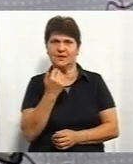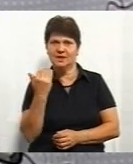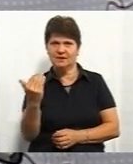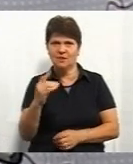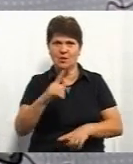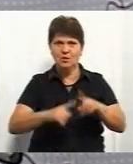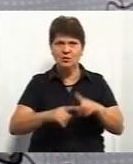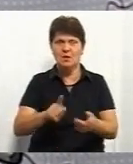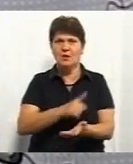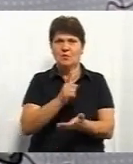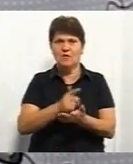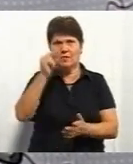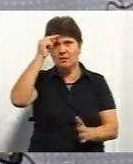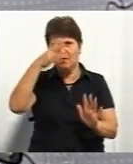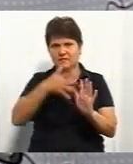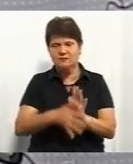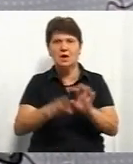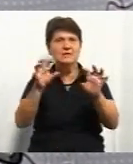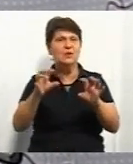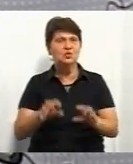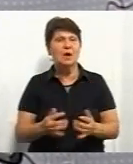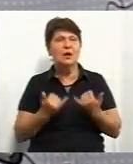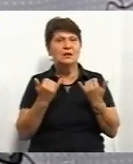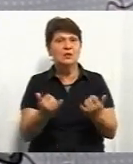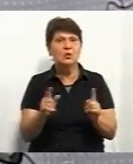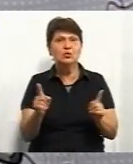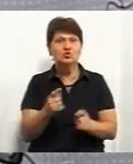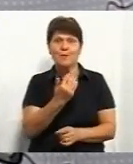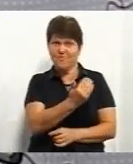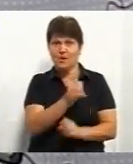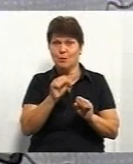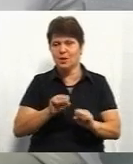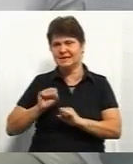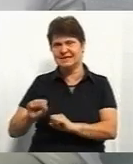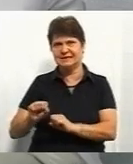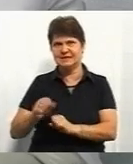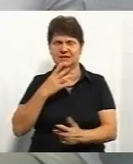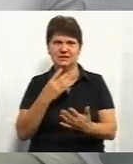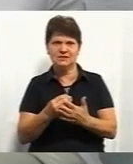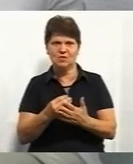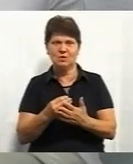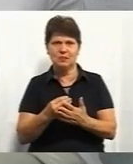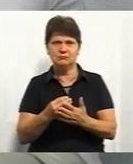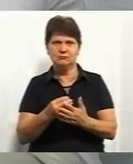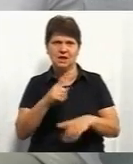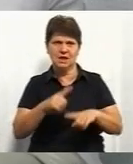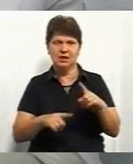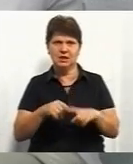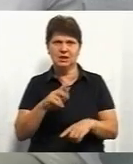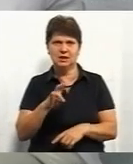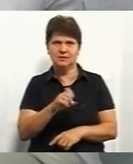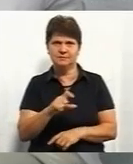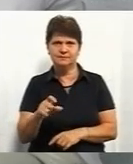повинні вивчати це законодавство, для того, щоб вони могли захистити своїх рідних.